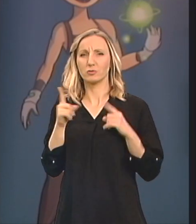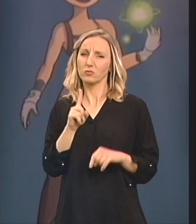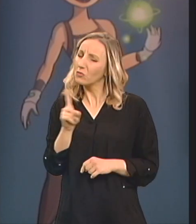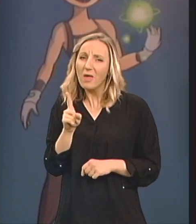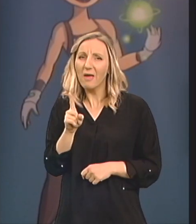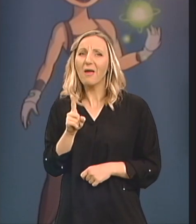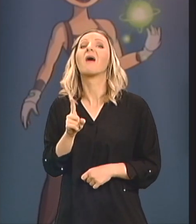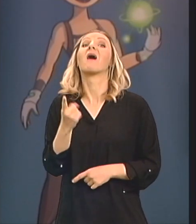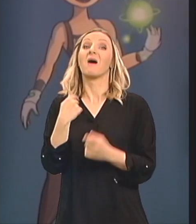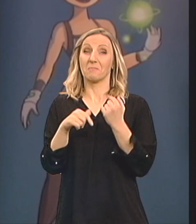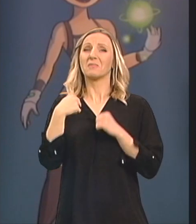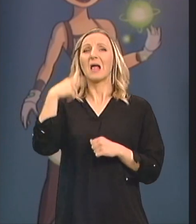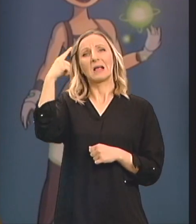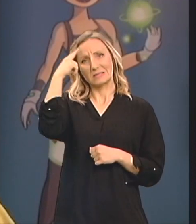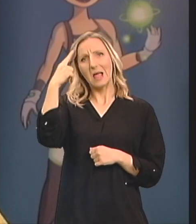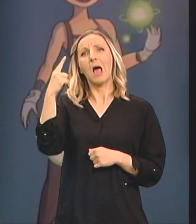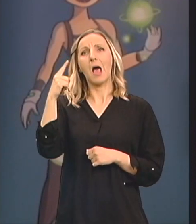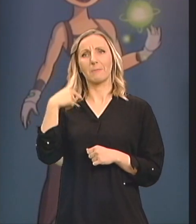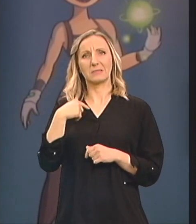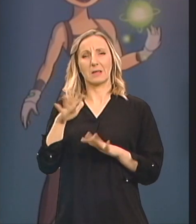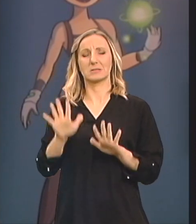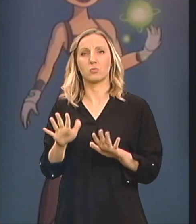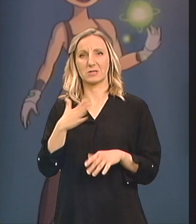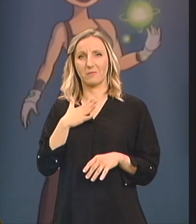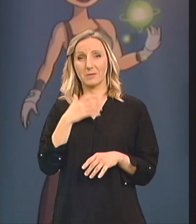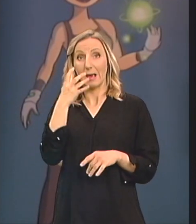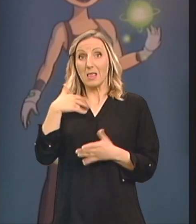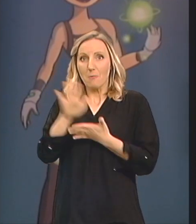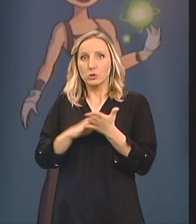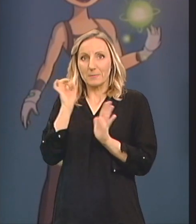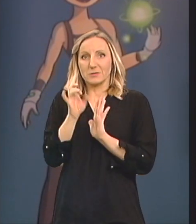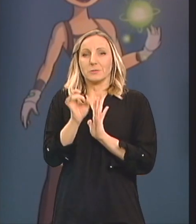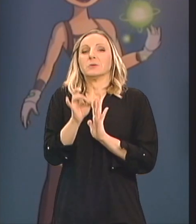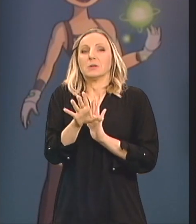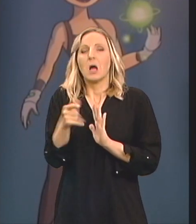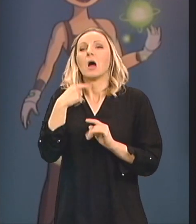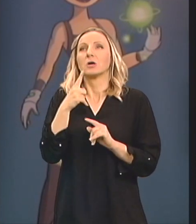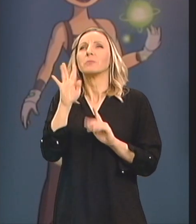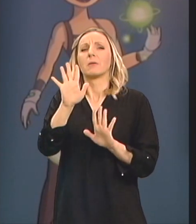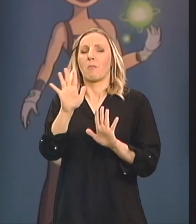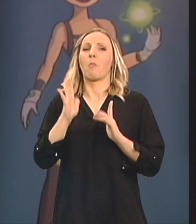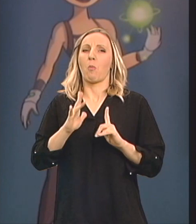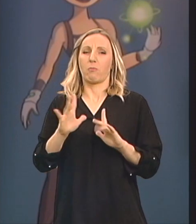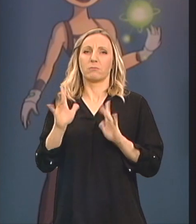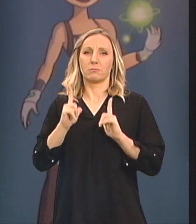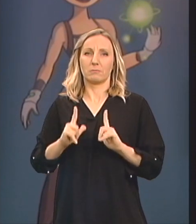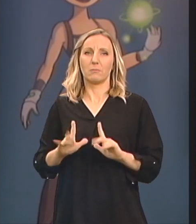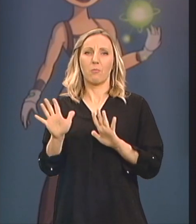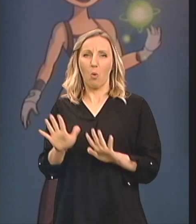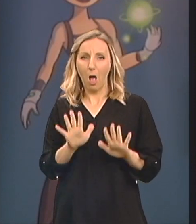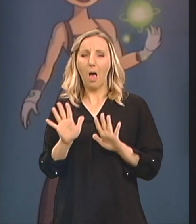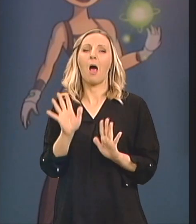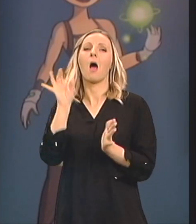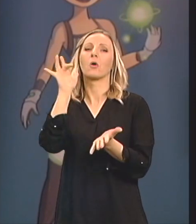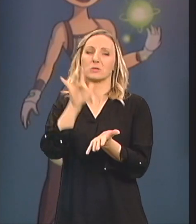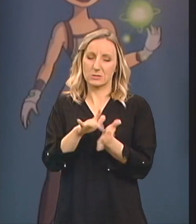Znam onako sebe da zaustavim Kada krenem da brzam Znam da se zaustavim i da kažem Ajde polako Polako stići ćemo,